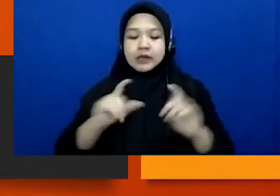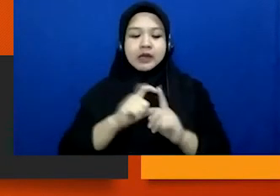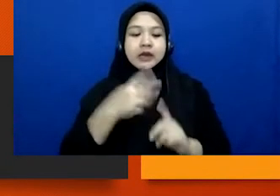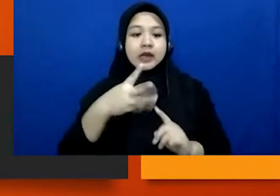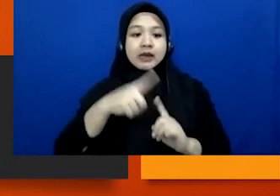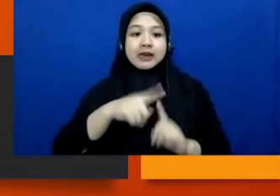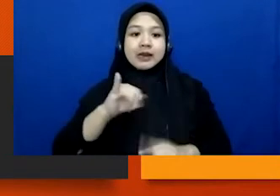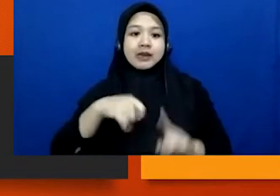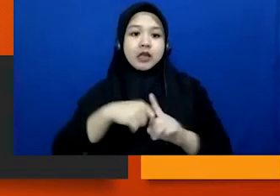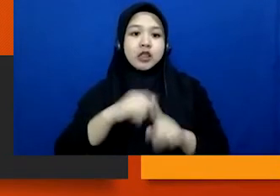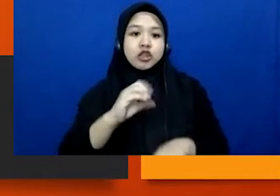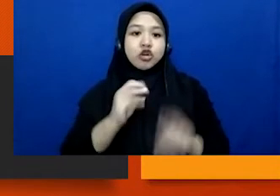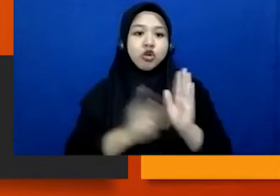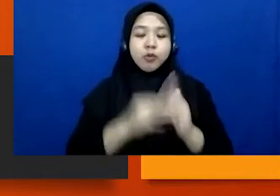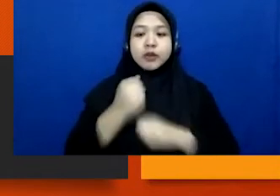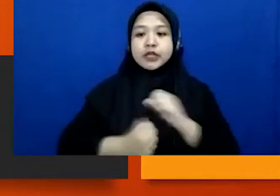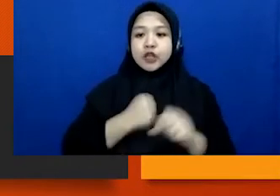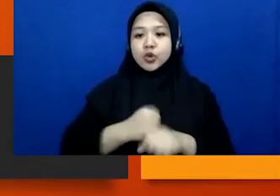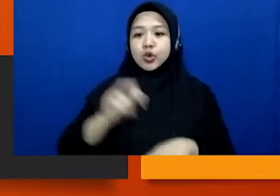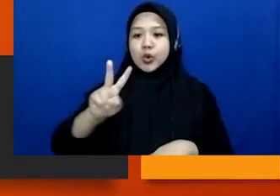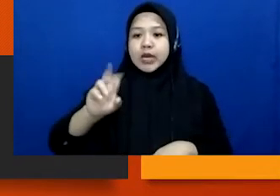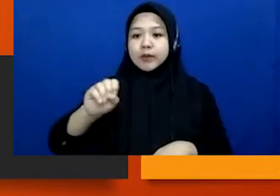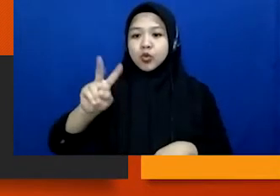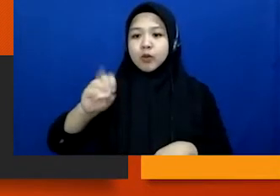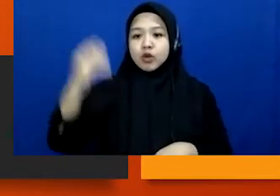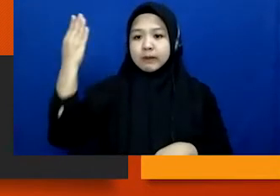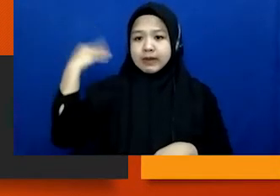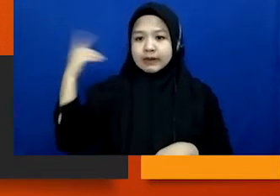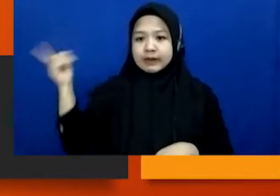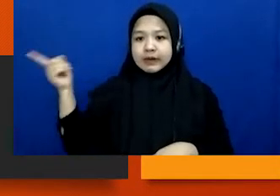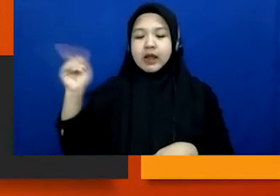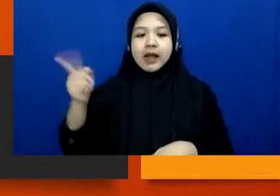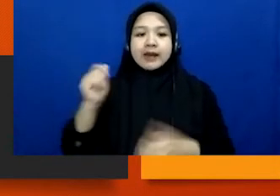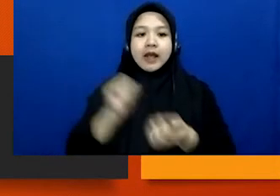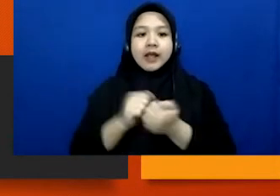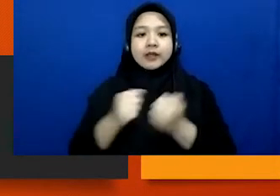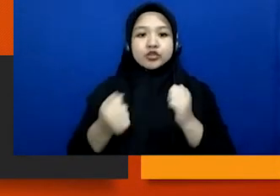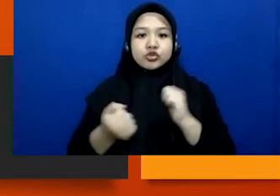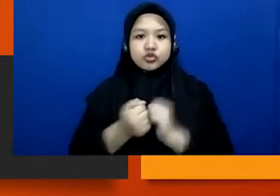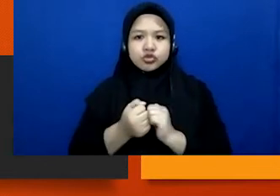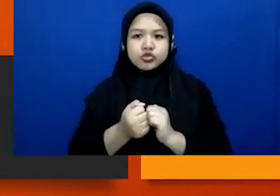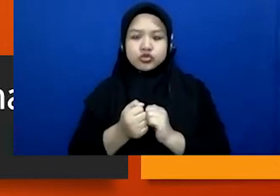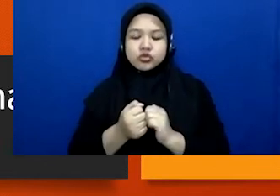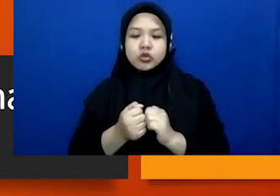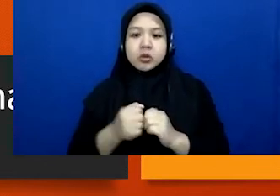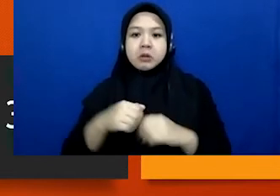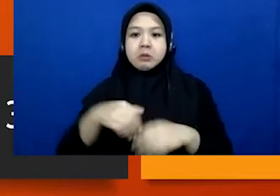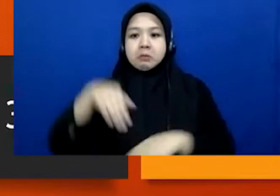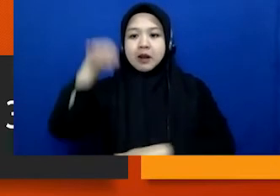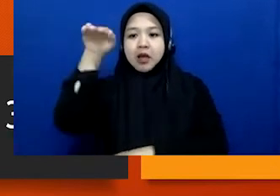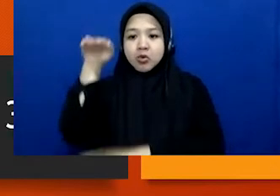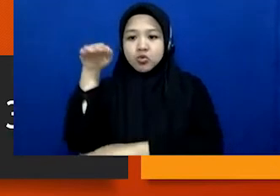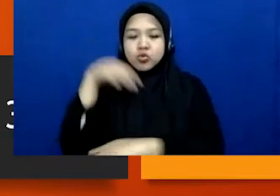tahun 2020 lalu. Ini ada kasus terduga ya, pelaku kejahatan.